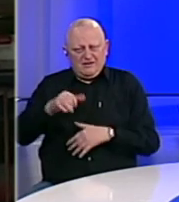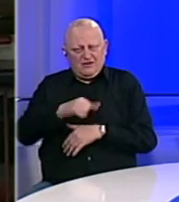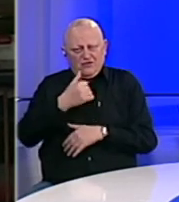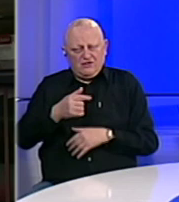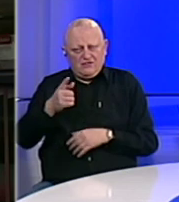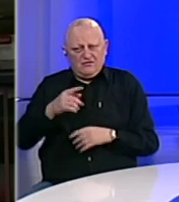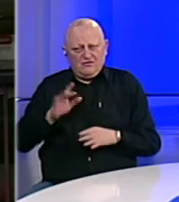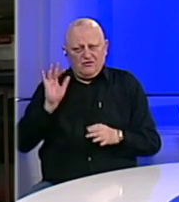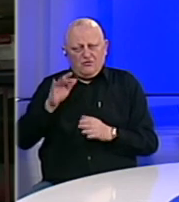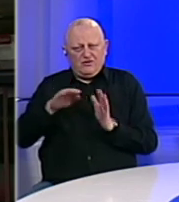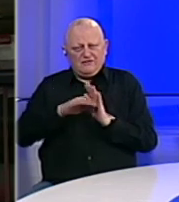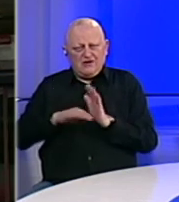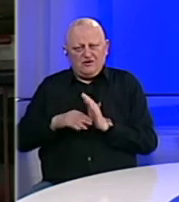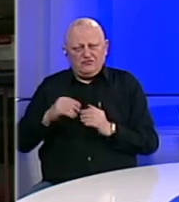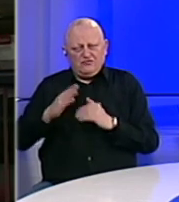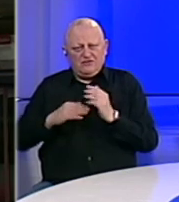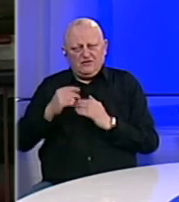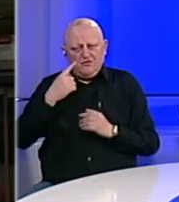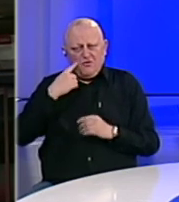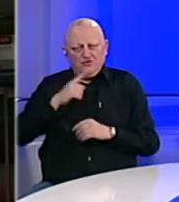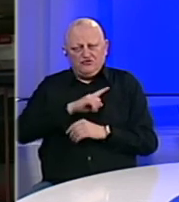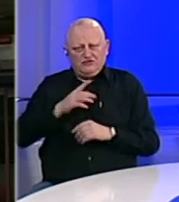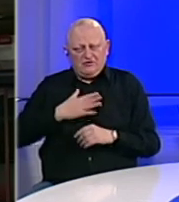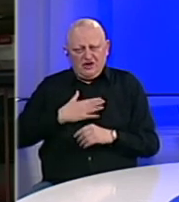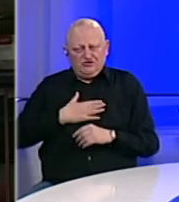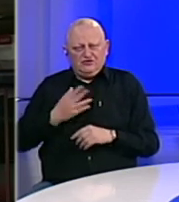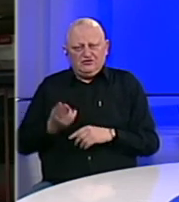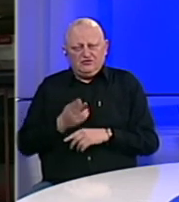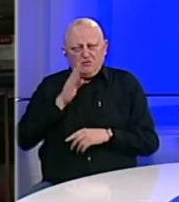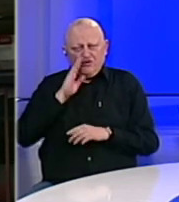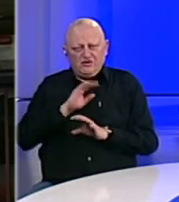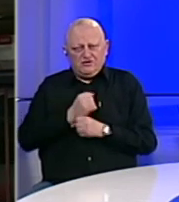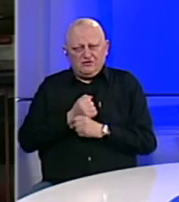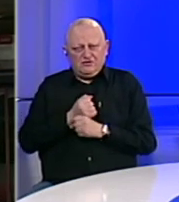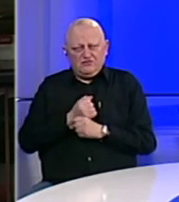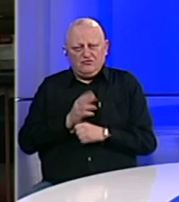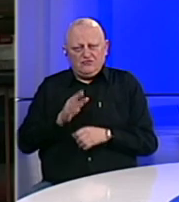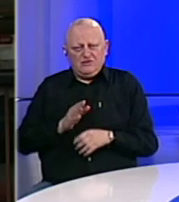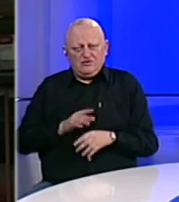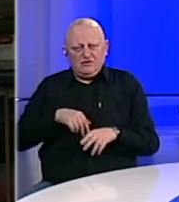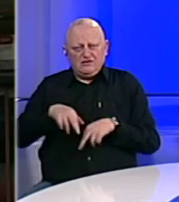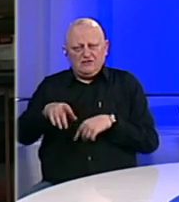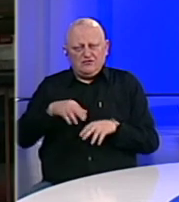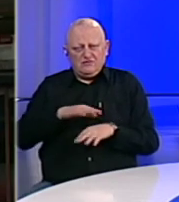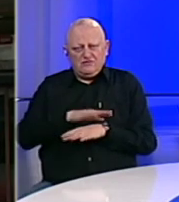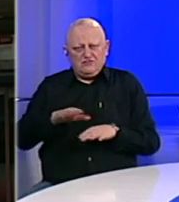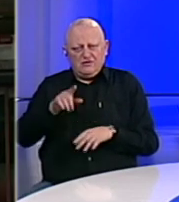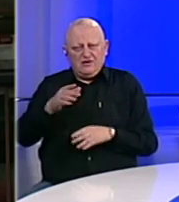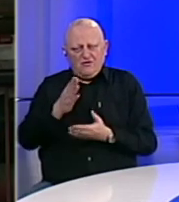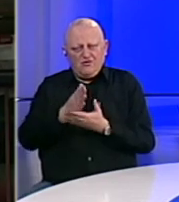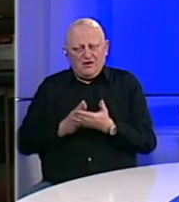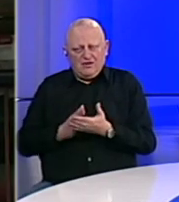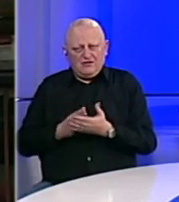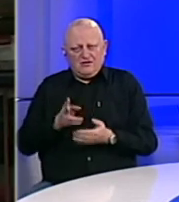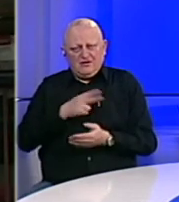Radi se o antiustavnom djelovanju i pokušaju da se zabrani našim državljanima, Bosne i Hercegovine, da mogu da se kreću po svakom njenom dijelu.